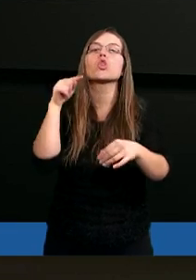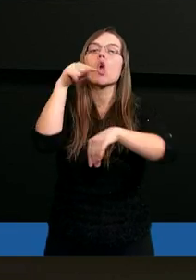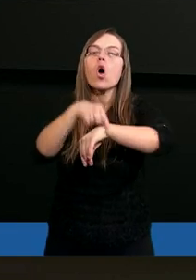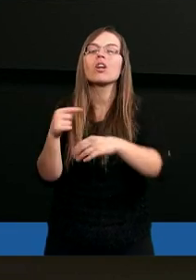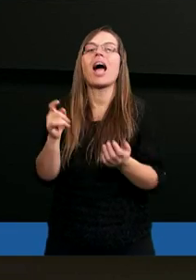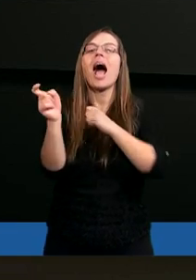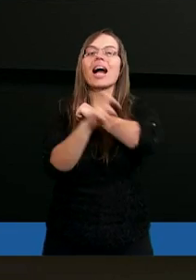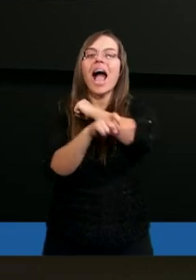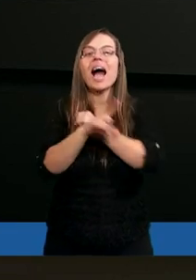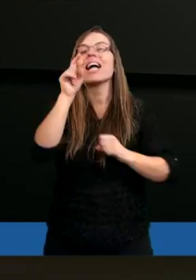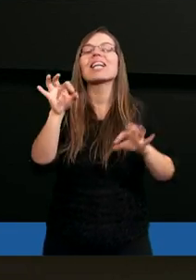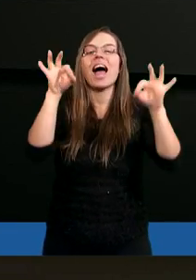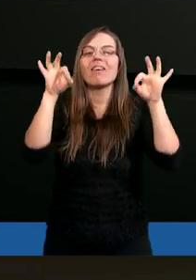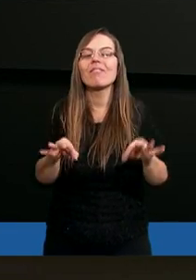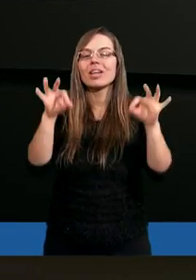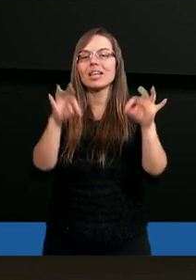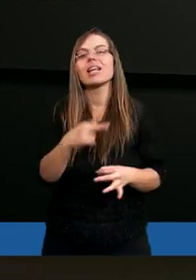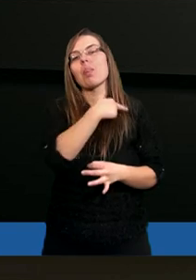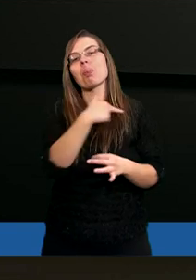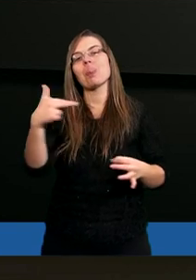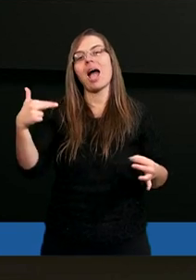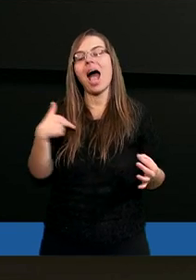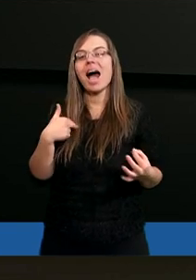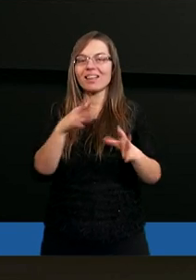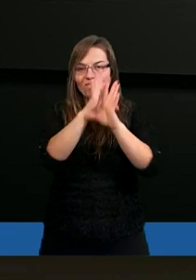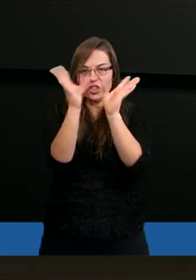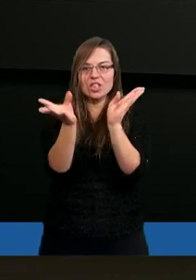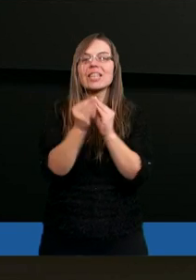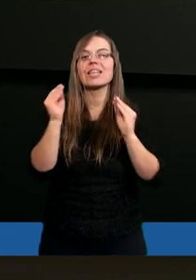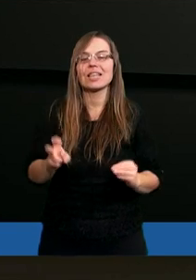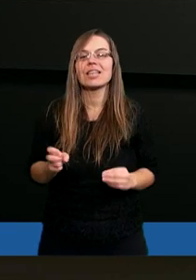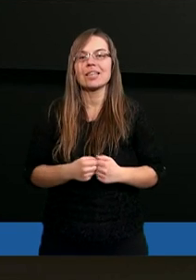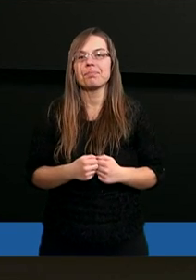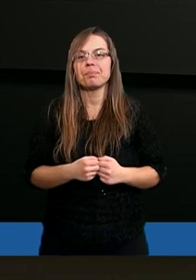karą za winę nas wszystkich.